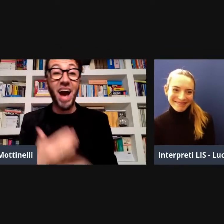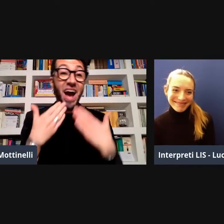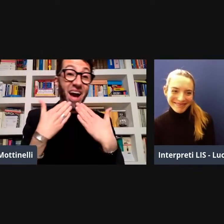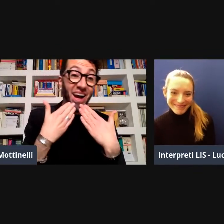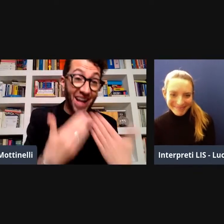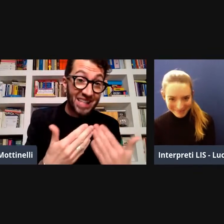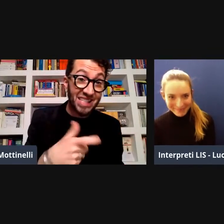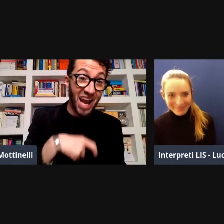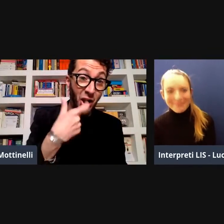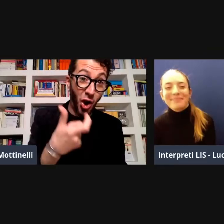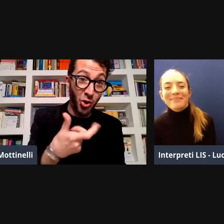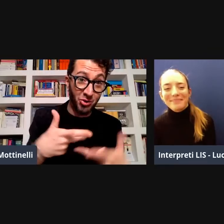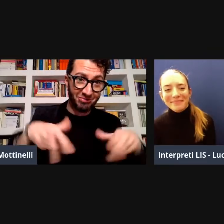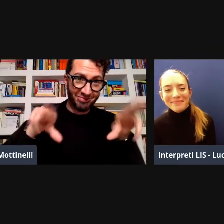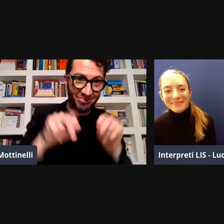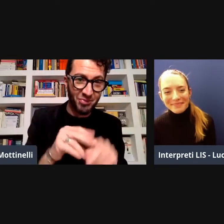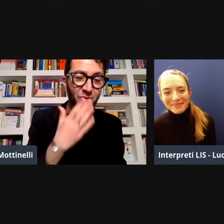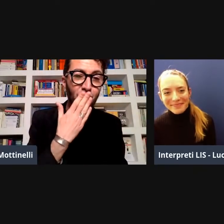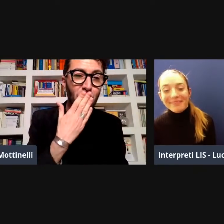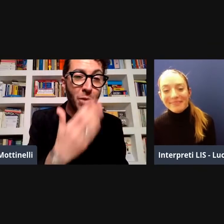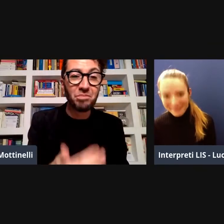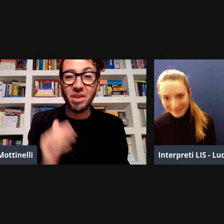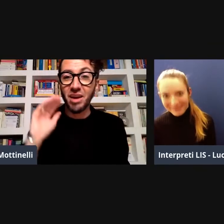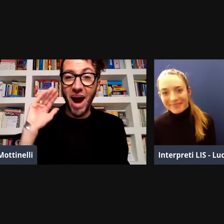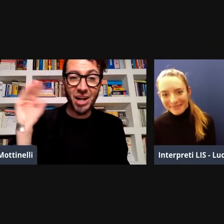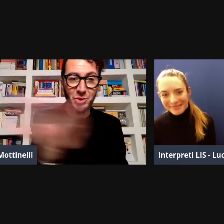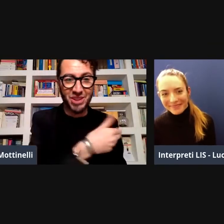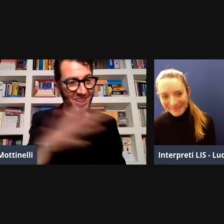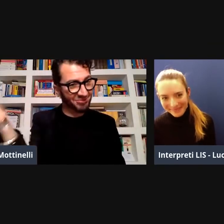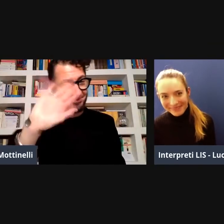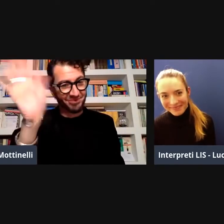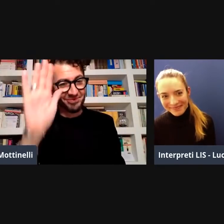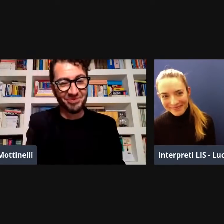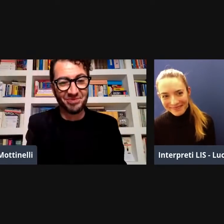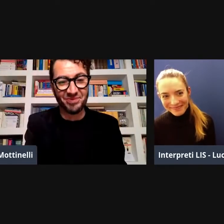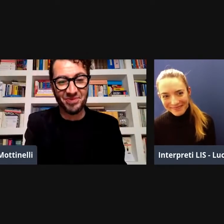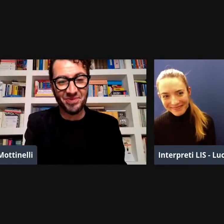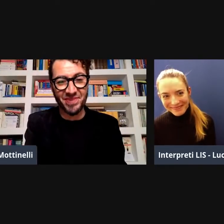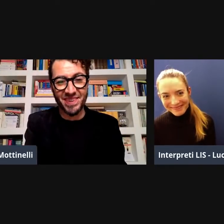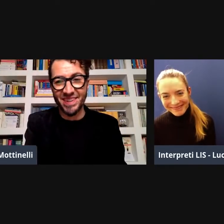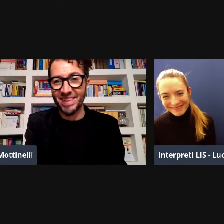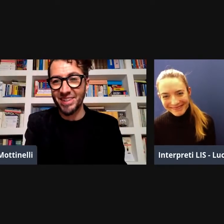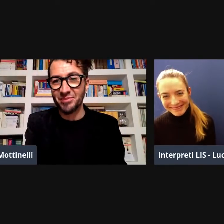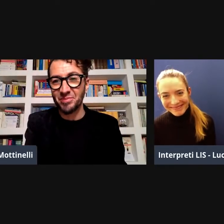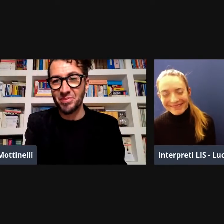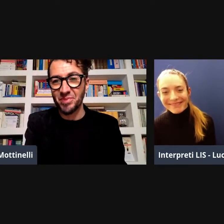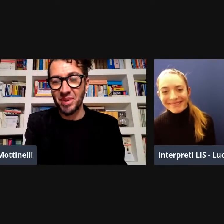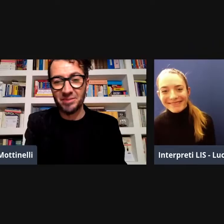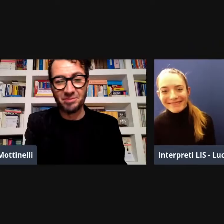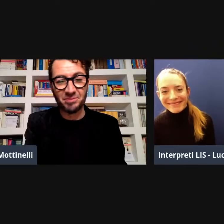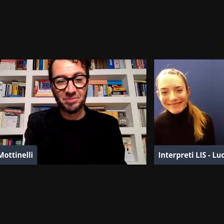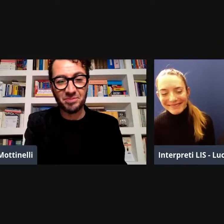grazie a voi due per la disponibilità grazie a Ida Collu di nuovo un saluto a tutti ciao